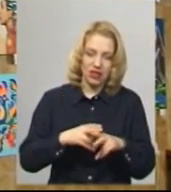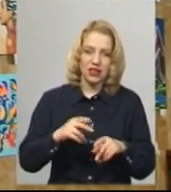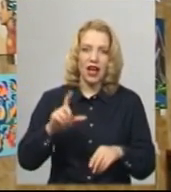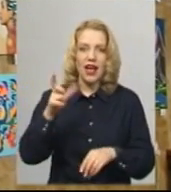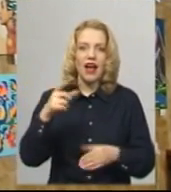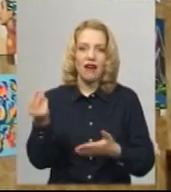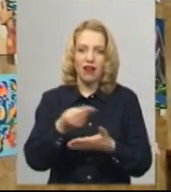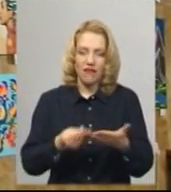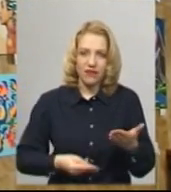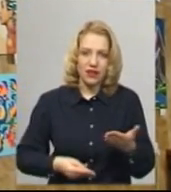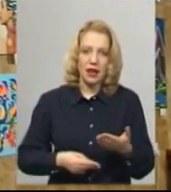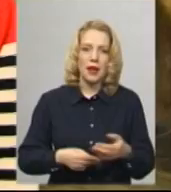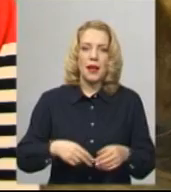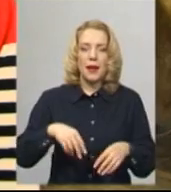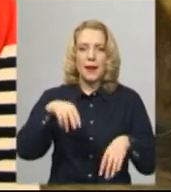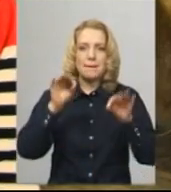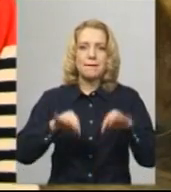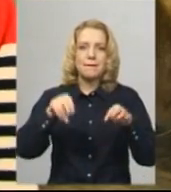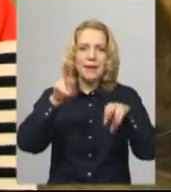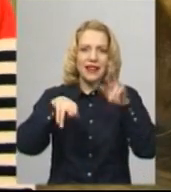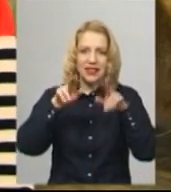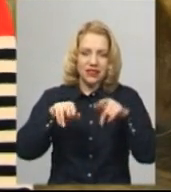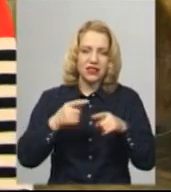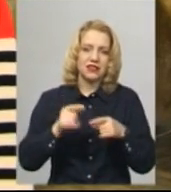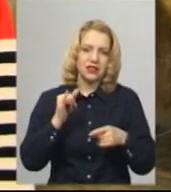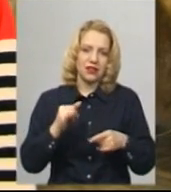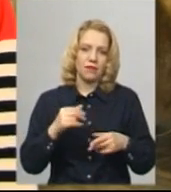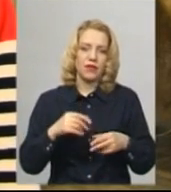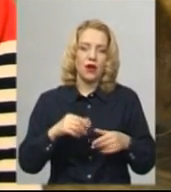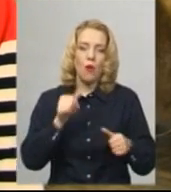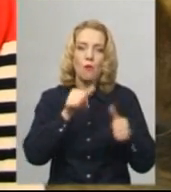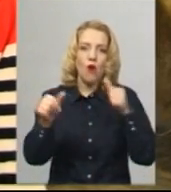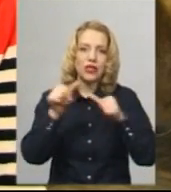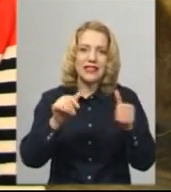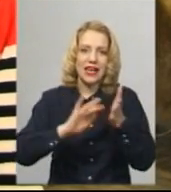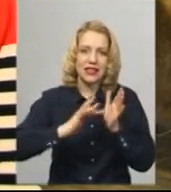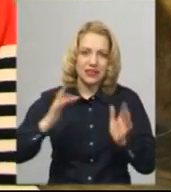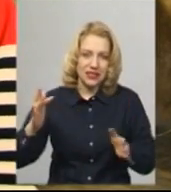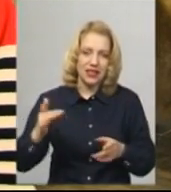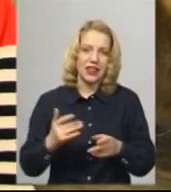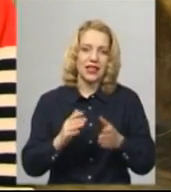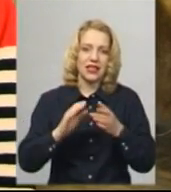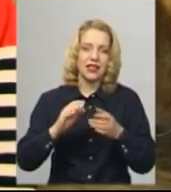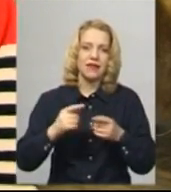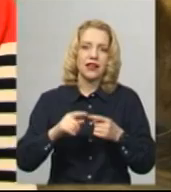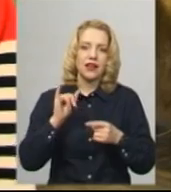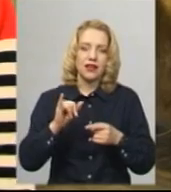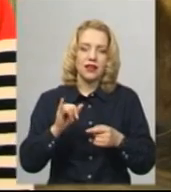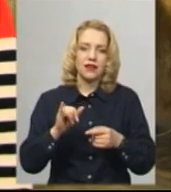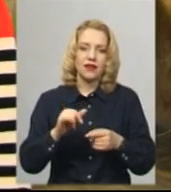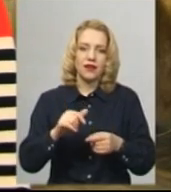батик, мозаїка зі скла, малювання ниткою, вибивання,